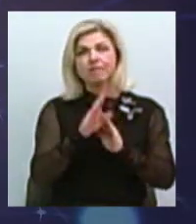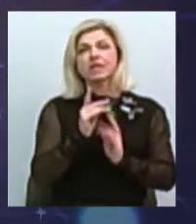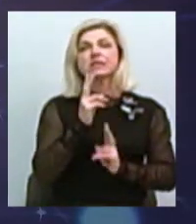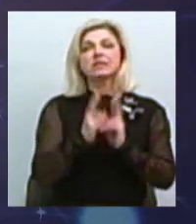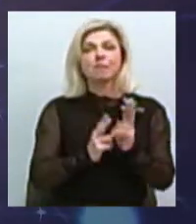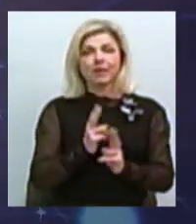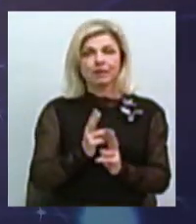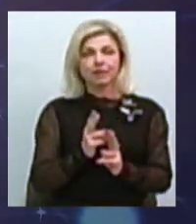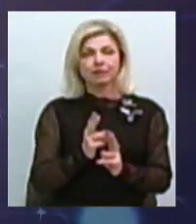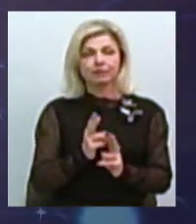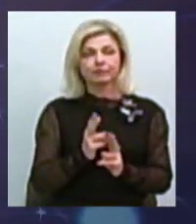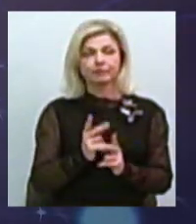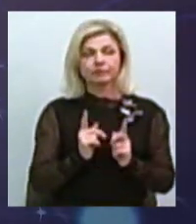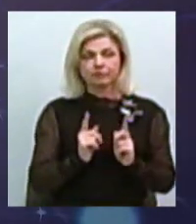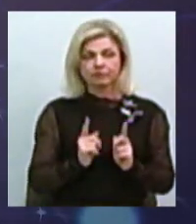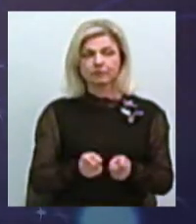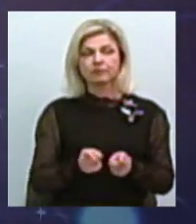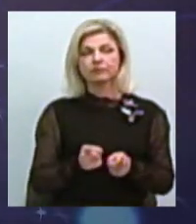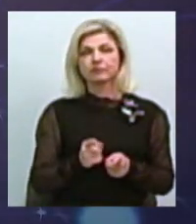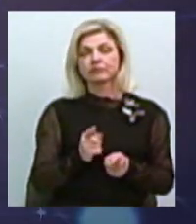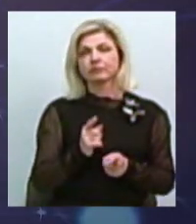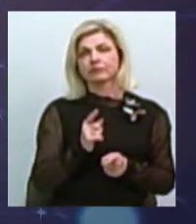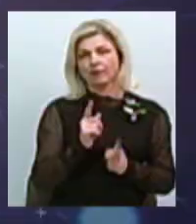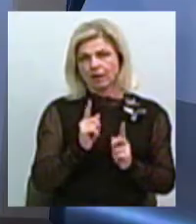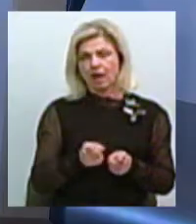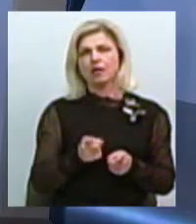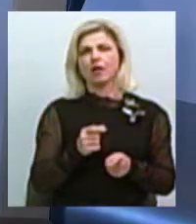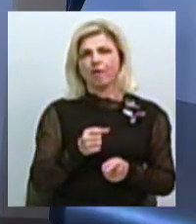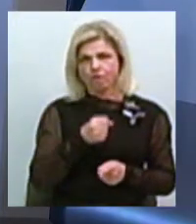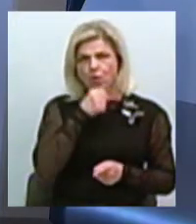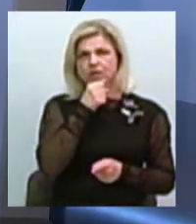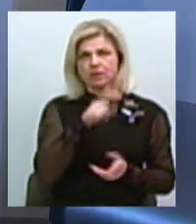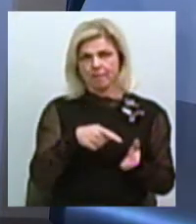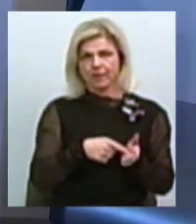реального віку, наприклад, міста Миколаїва? Ольга?